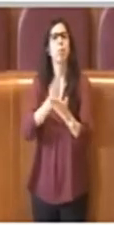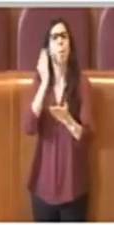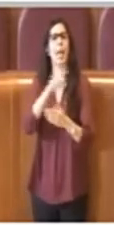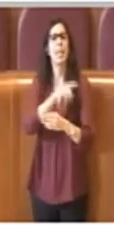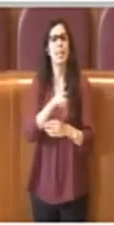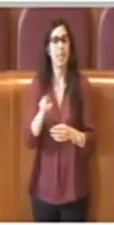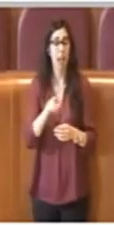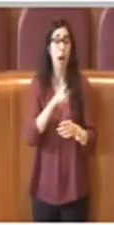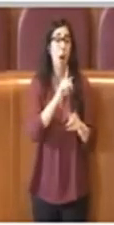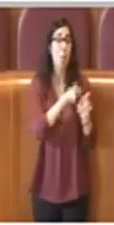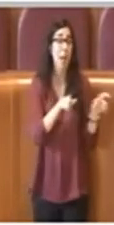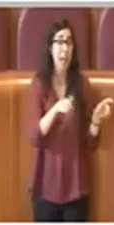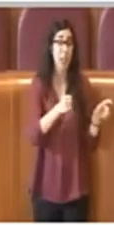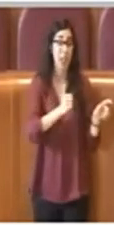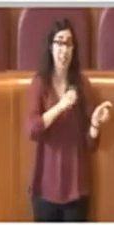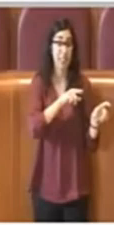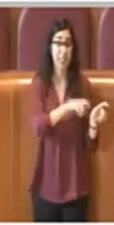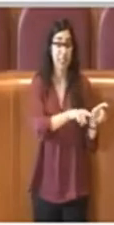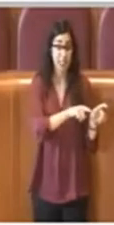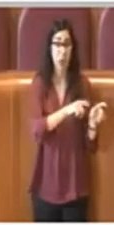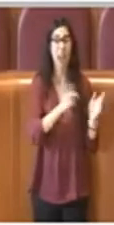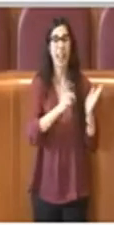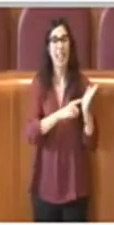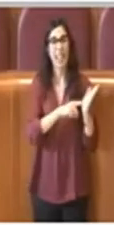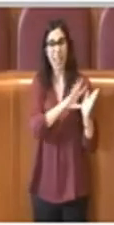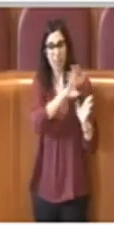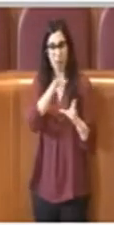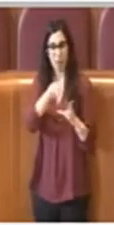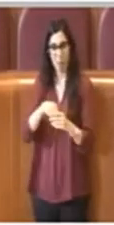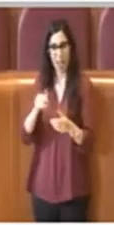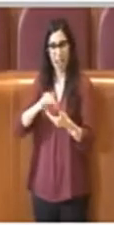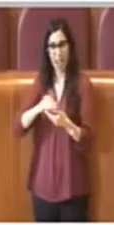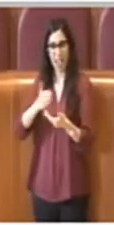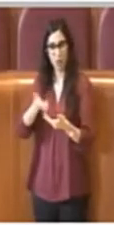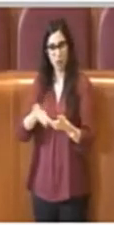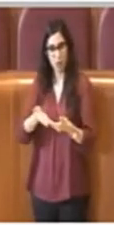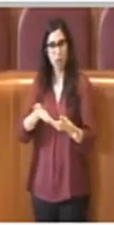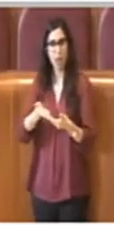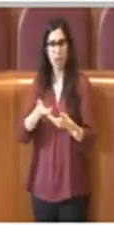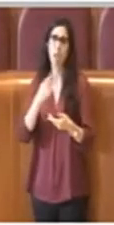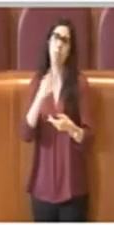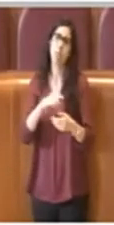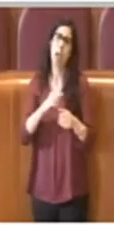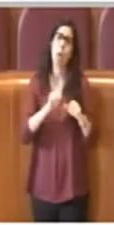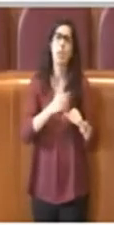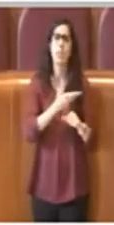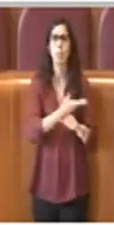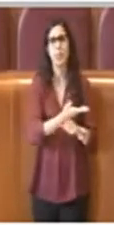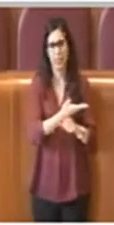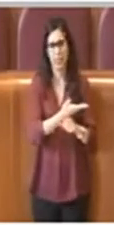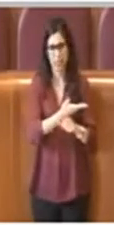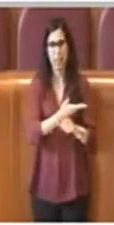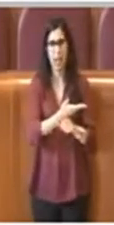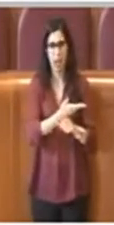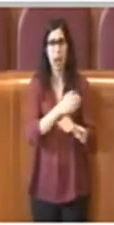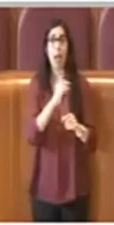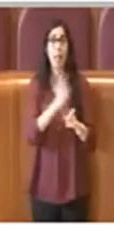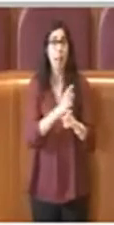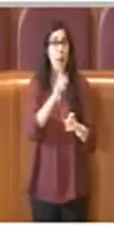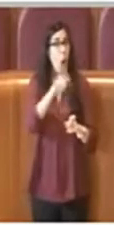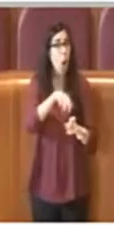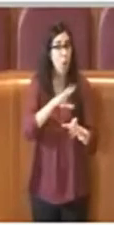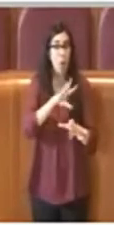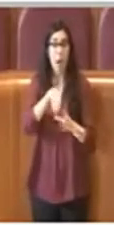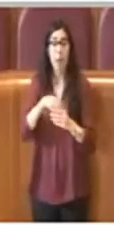è una possibilità che gli viene data, non può divenire un elemento vincolante alla partecipazione. Senza contare che, come abbiamo detto